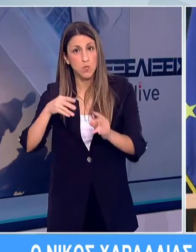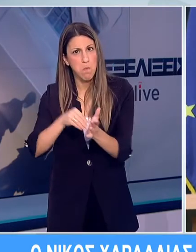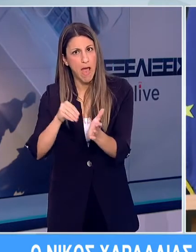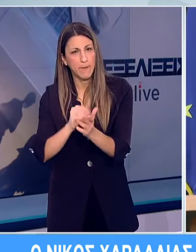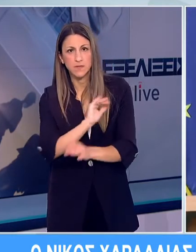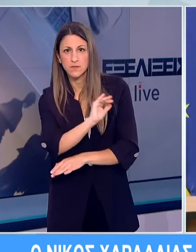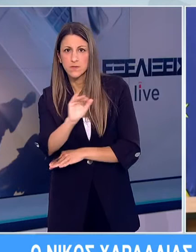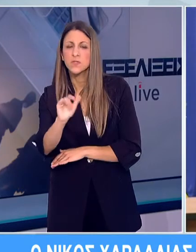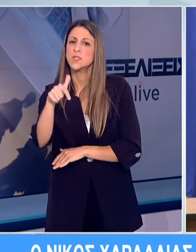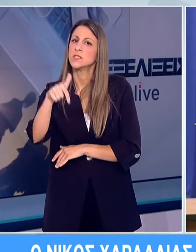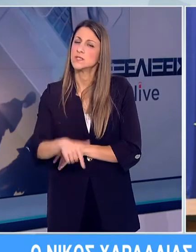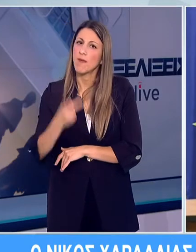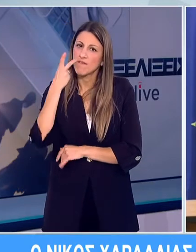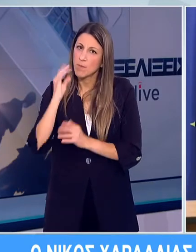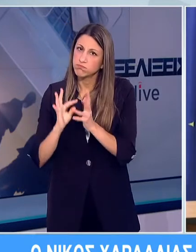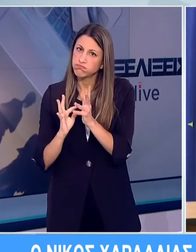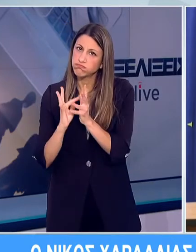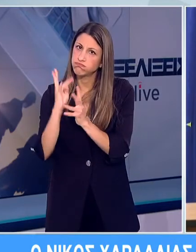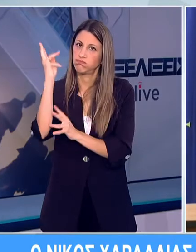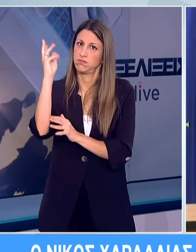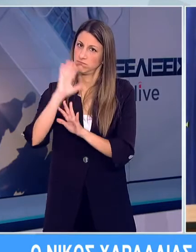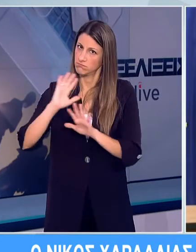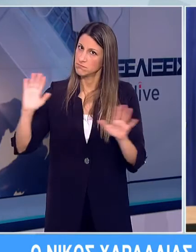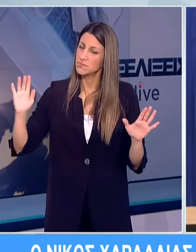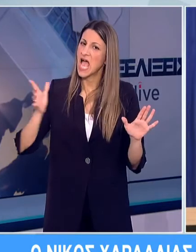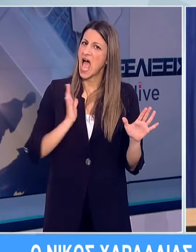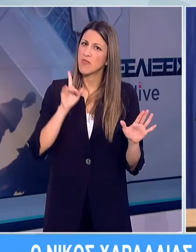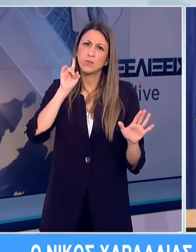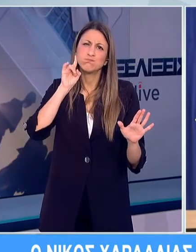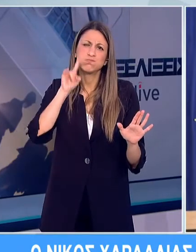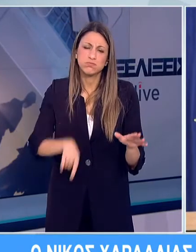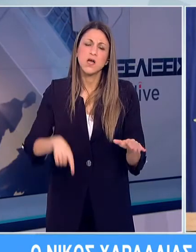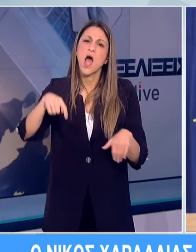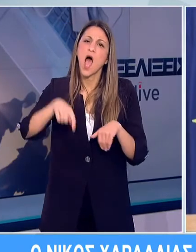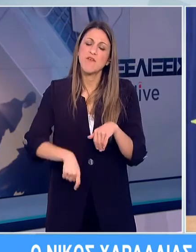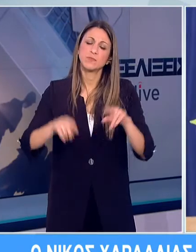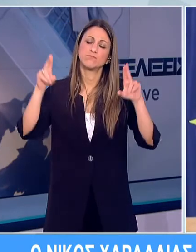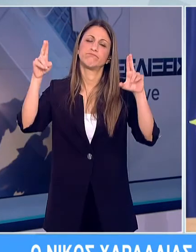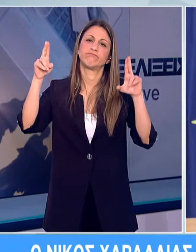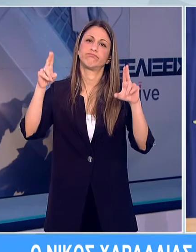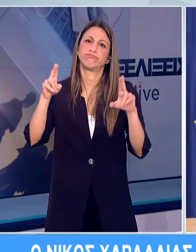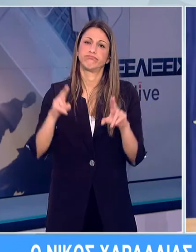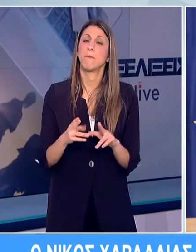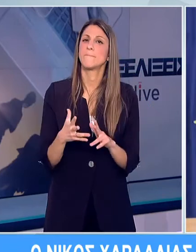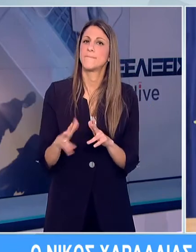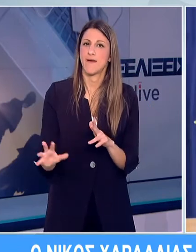νομίζω ότι υπάρχει μια ανατροπή του τοπίου σε σχέση με αυτούς τους ελάχιστος που δείξαν μια